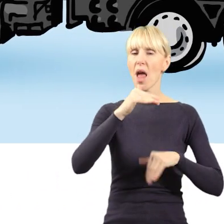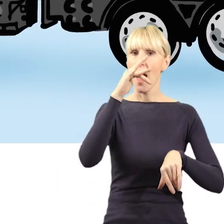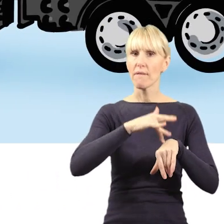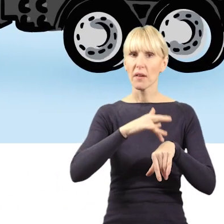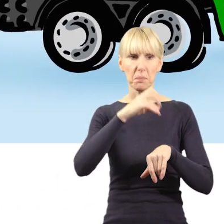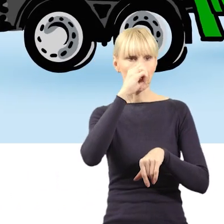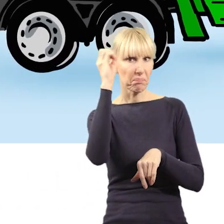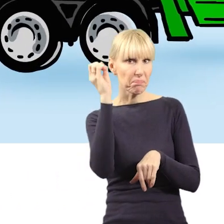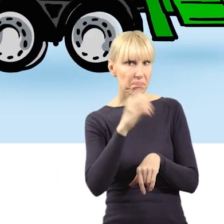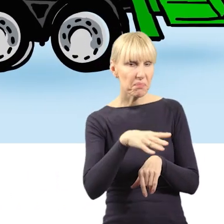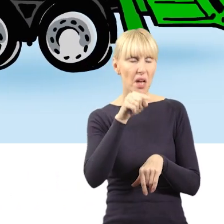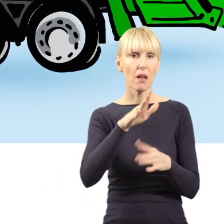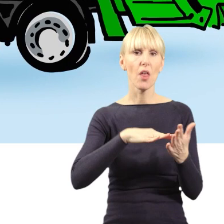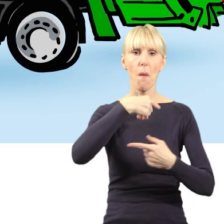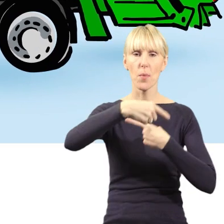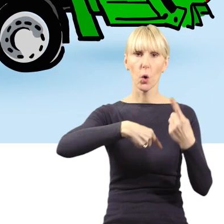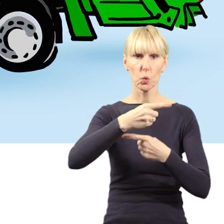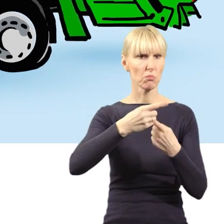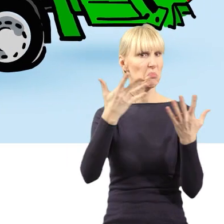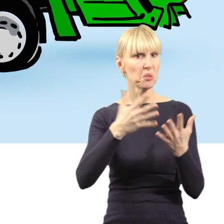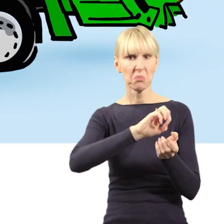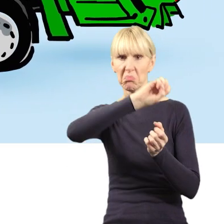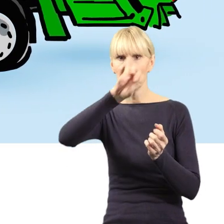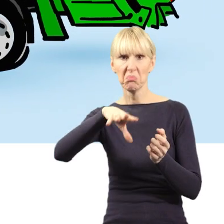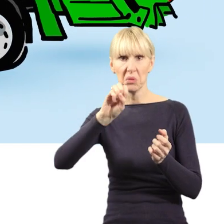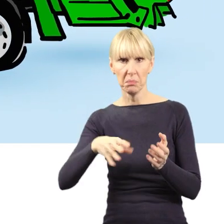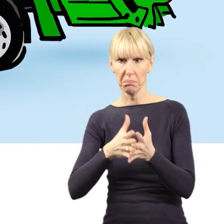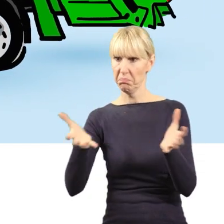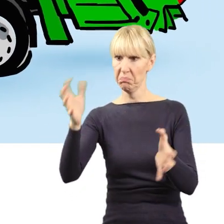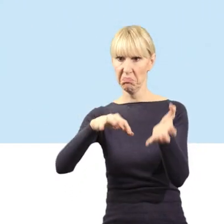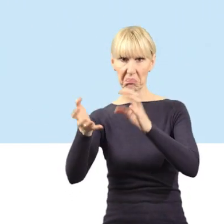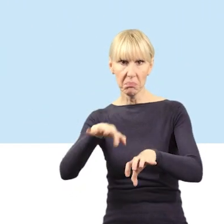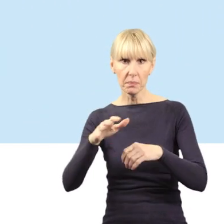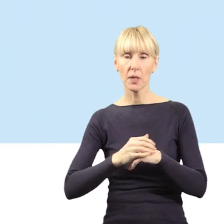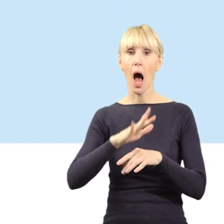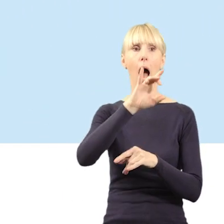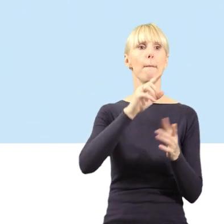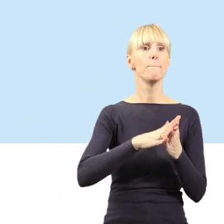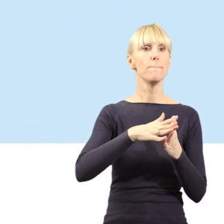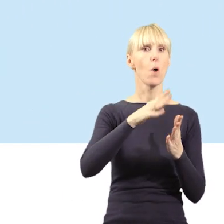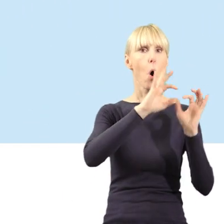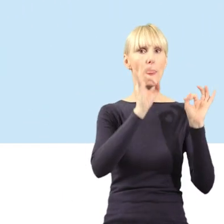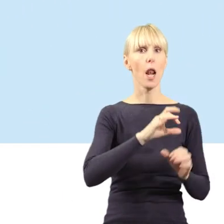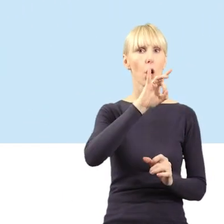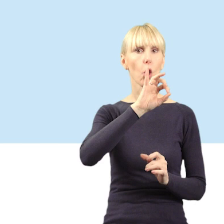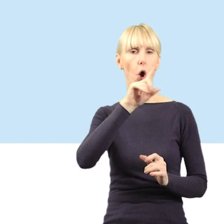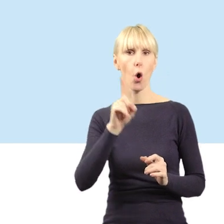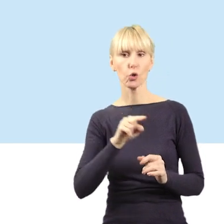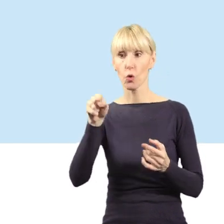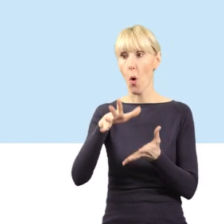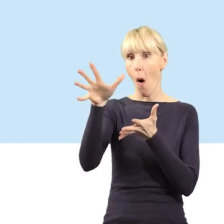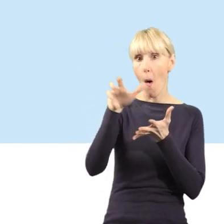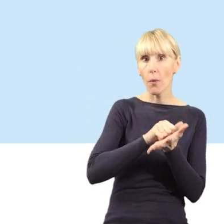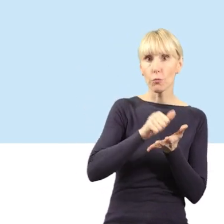modelu odpady, te pochodzące z produkcji, trafiają w dużej części na składowisko. W modelu GOZ odpady traktuje się jak